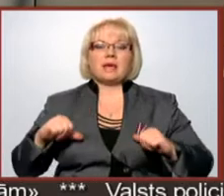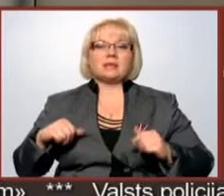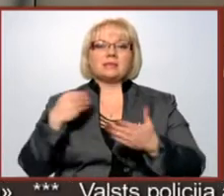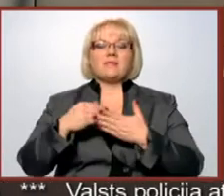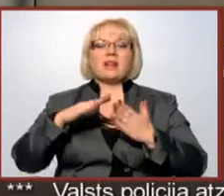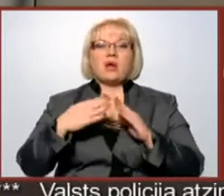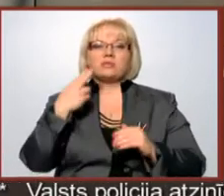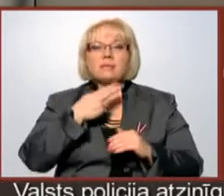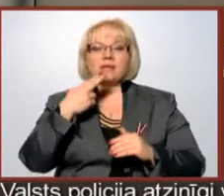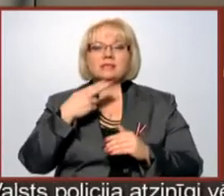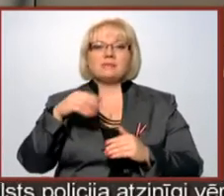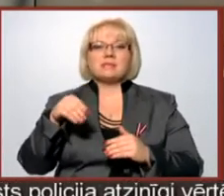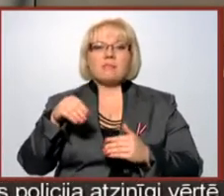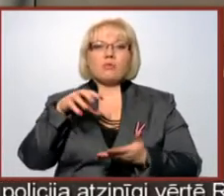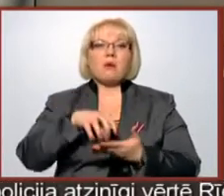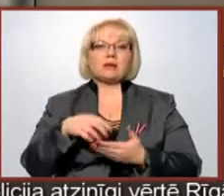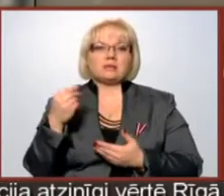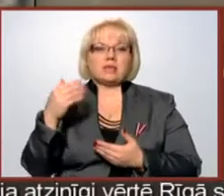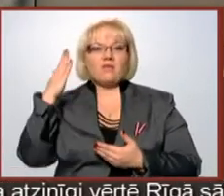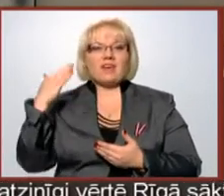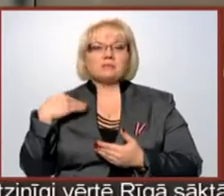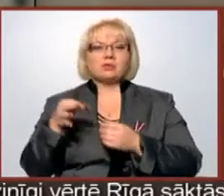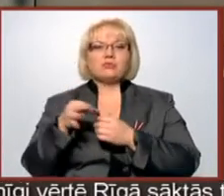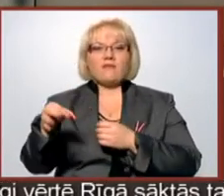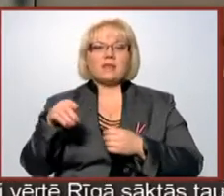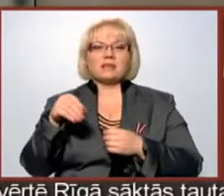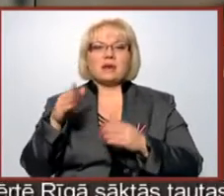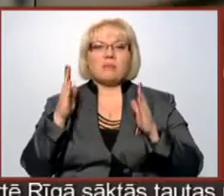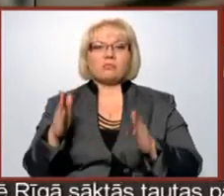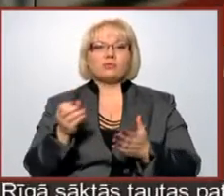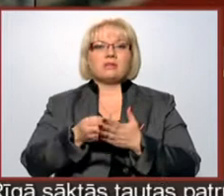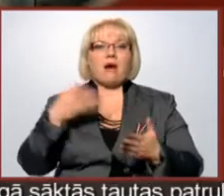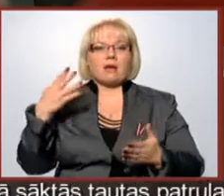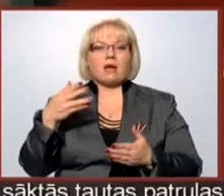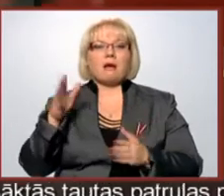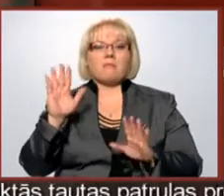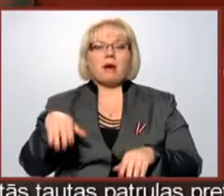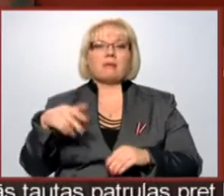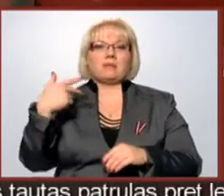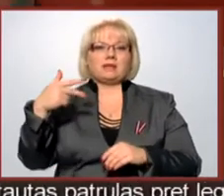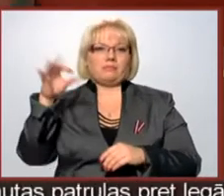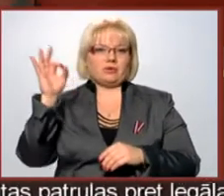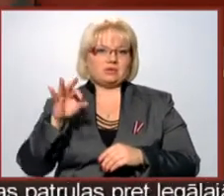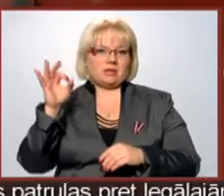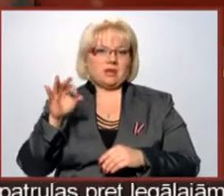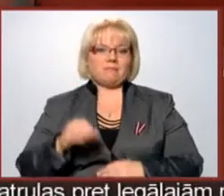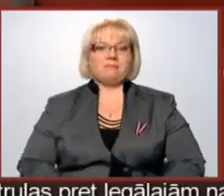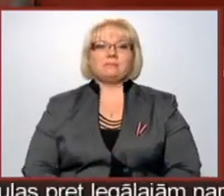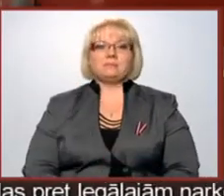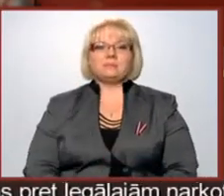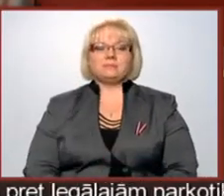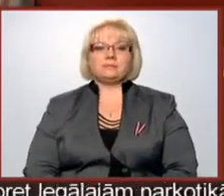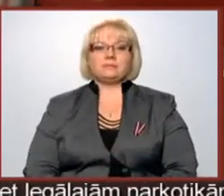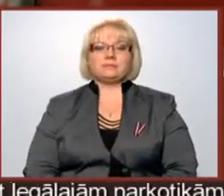lauksemniecības zemju bāzes cenu. Ventspils novadā zeme nākamgada kļušo dārgāk pat par 30%, turpina Kurzemes